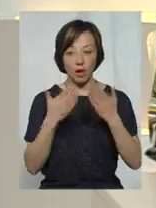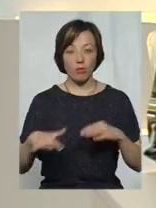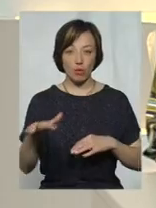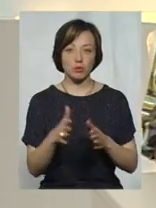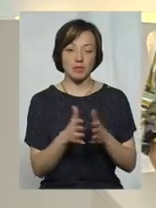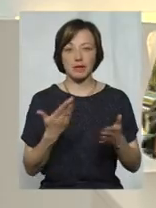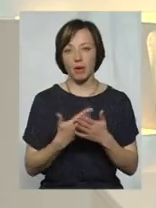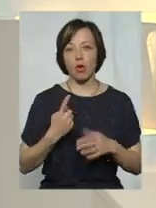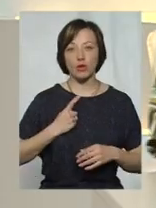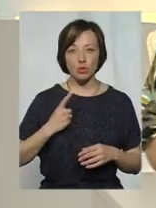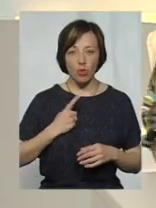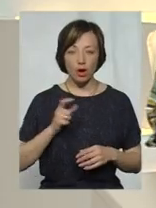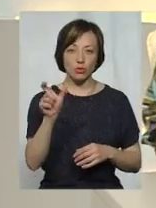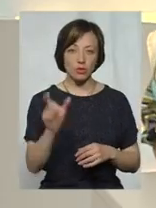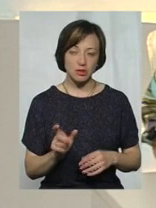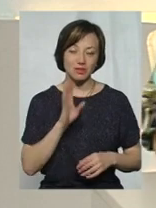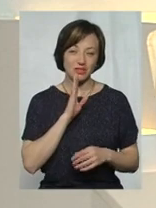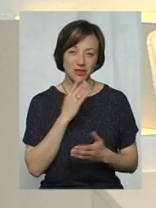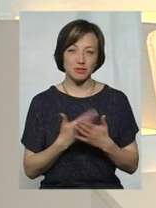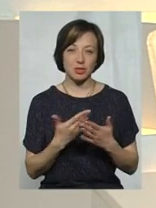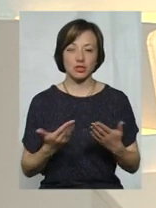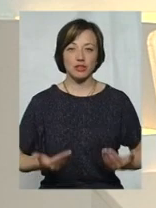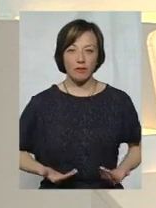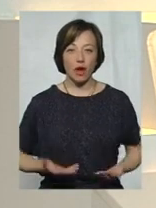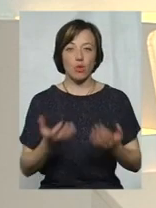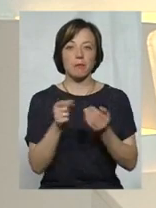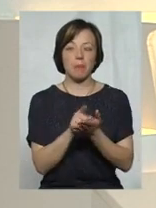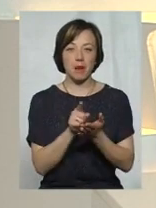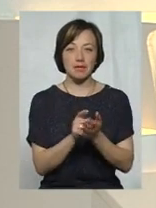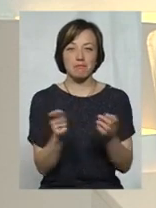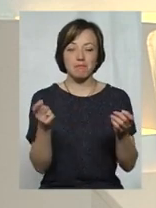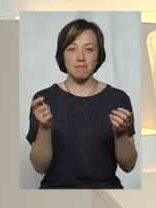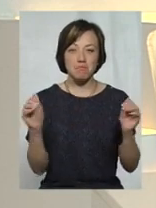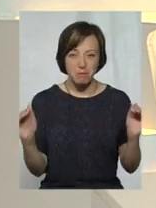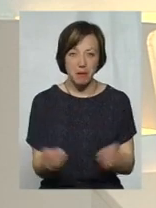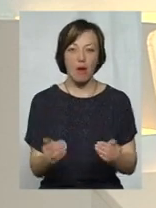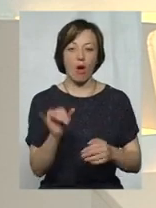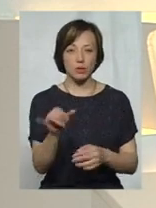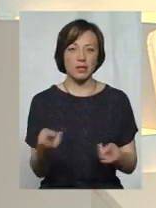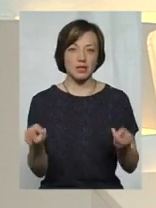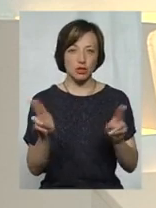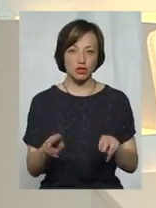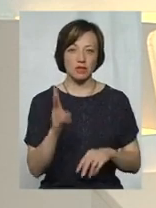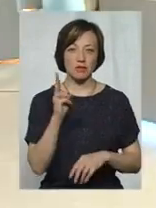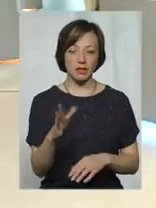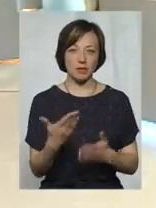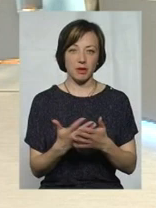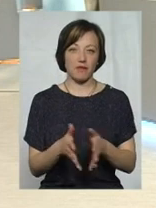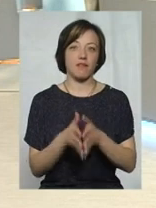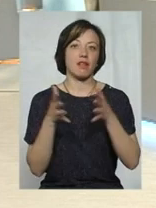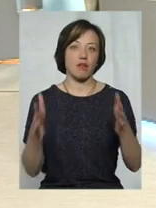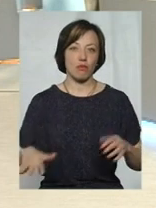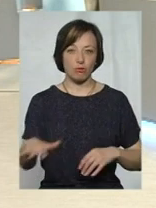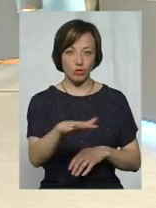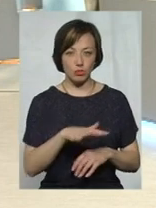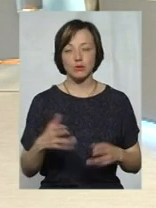більше нормативно. Тобто, одинока жінка живе, отримує пенсію мінімальну, а в неї залишилася квартира більш? І